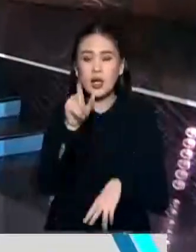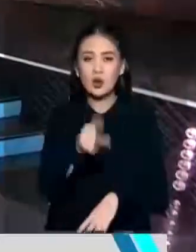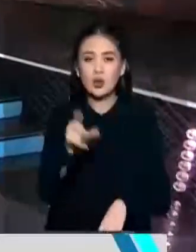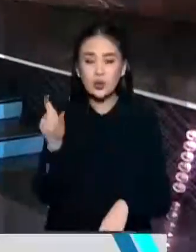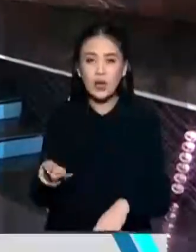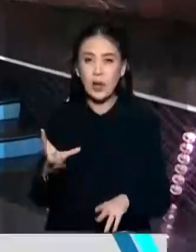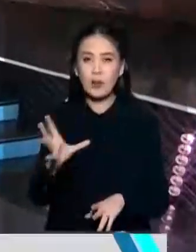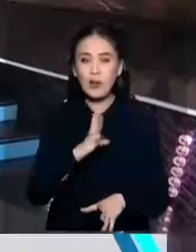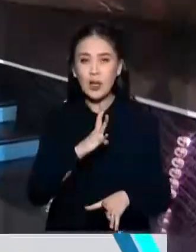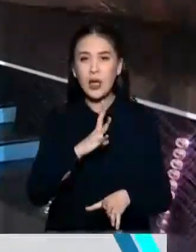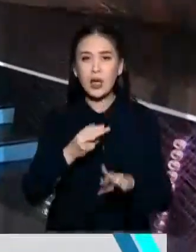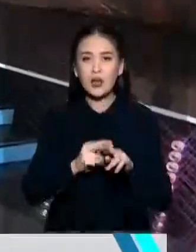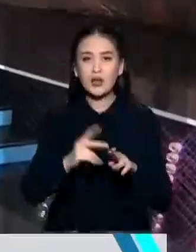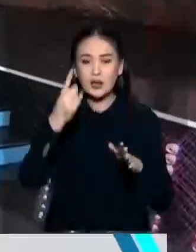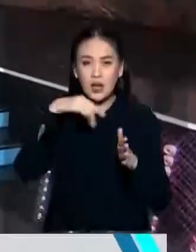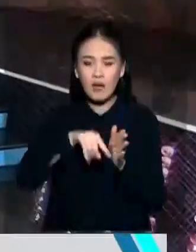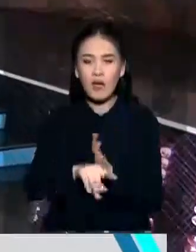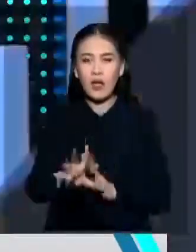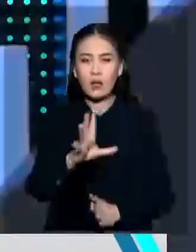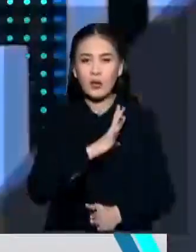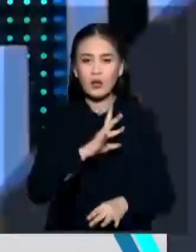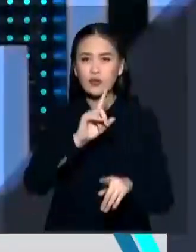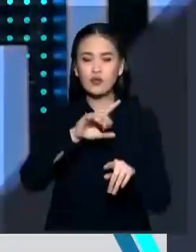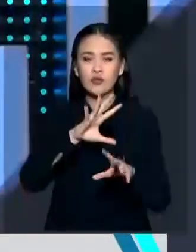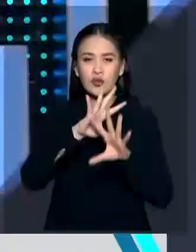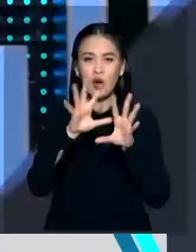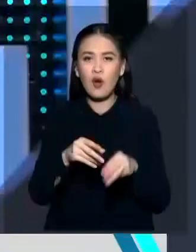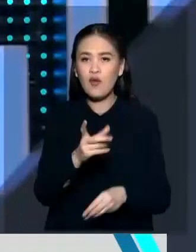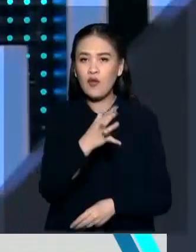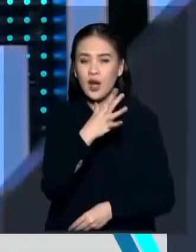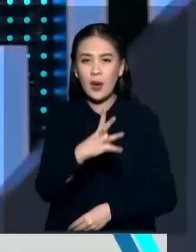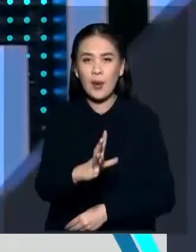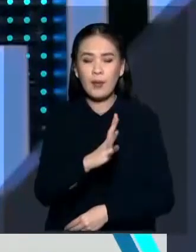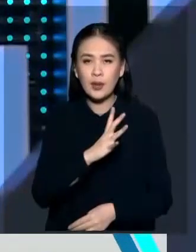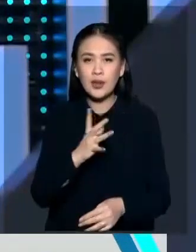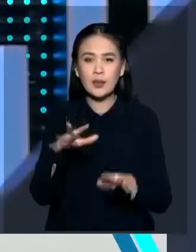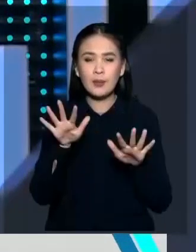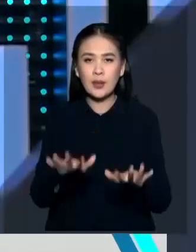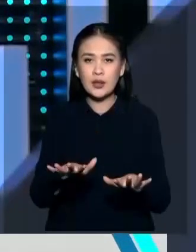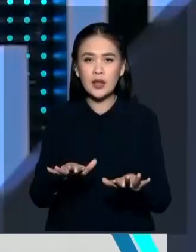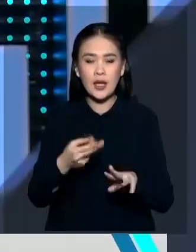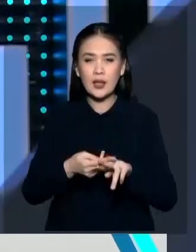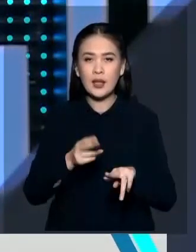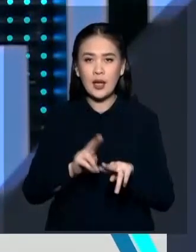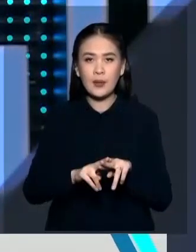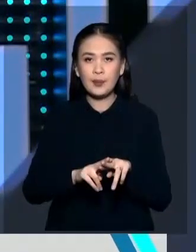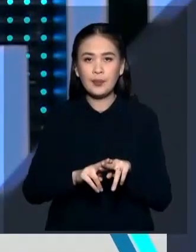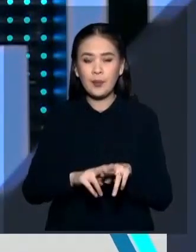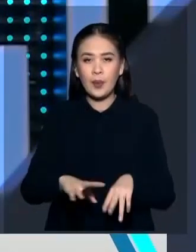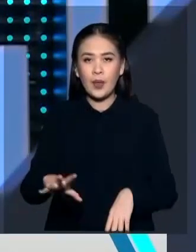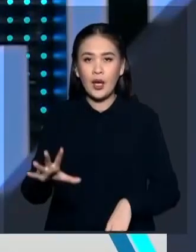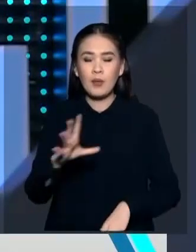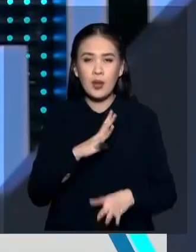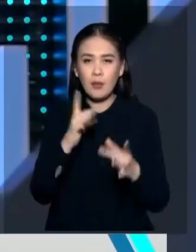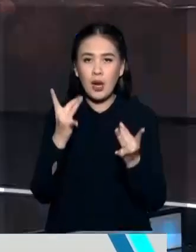проводили на завалах практически все свое время. И это просто супергерои какие-то. Думаешь, что